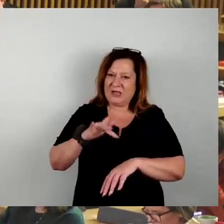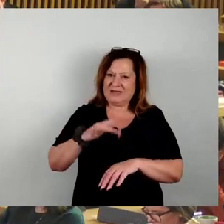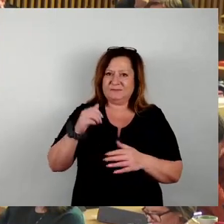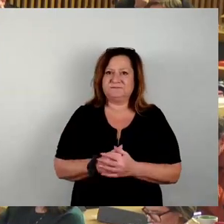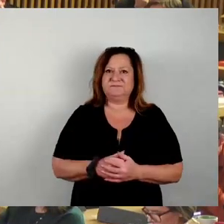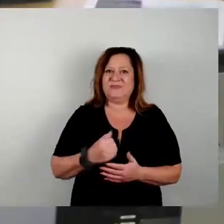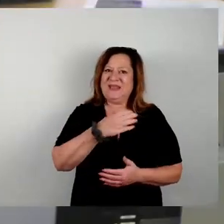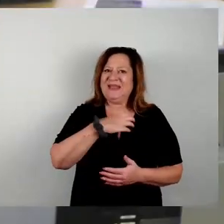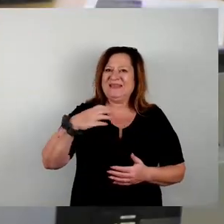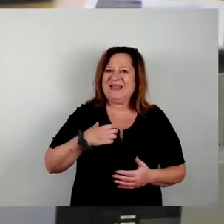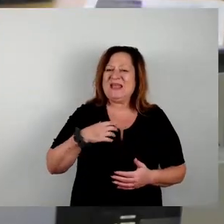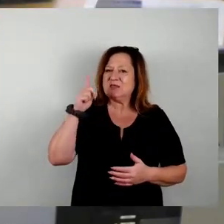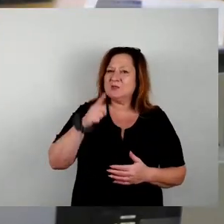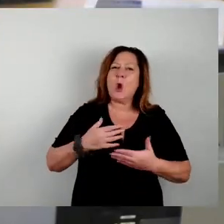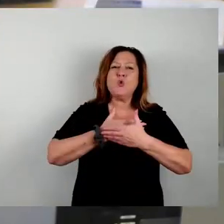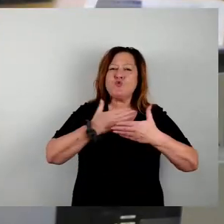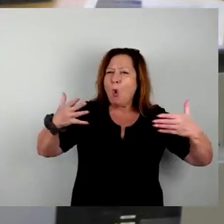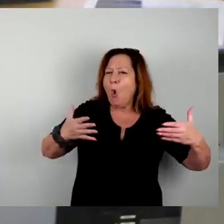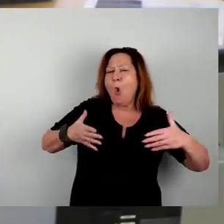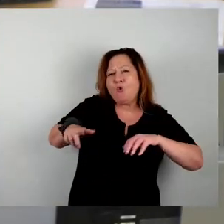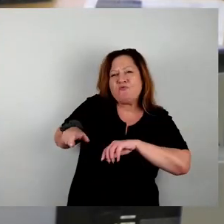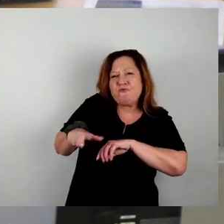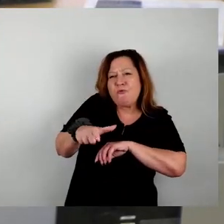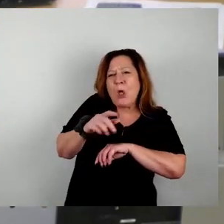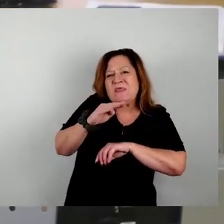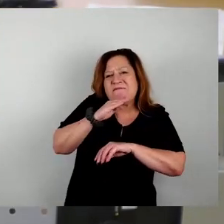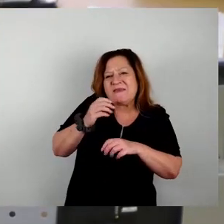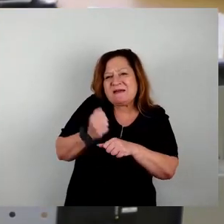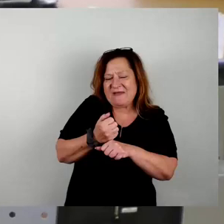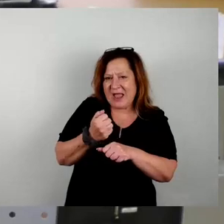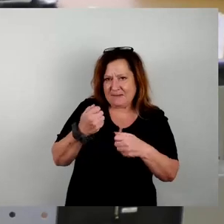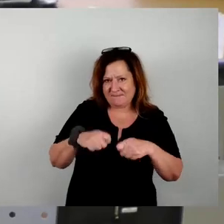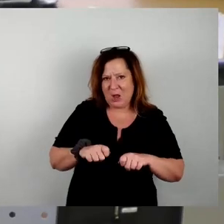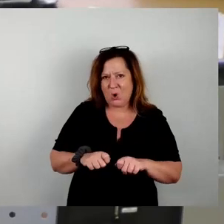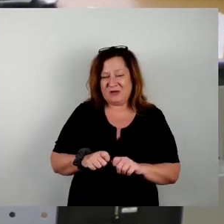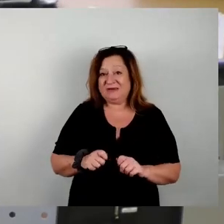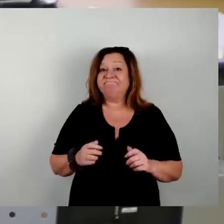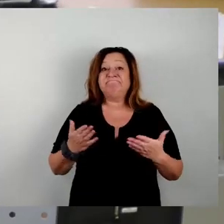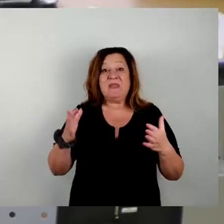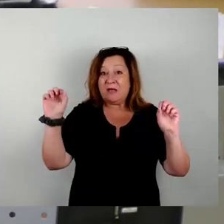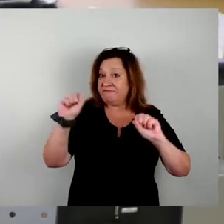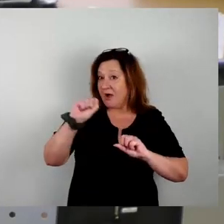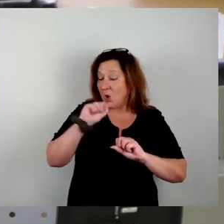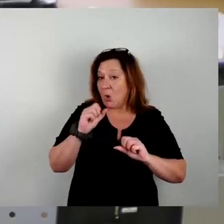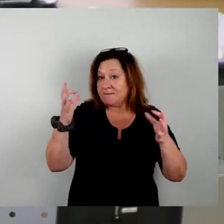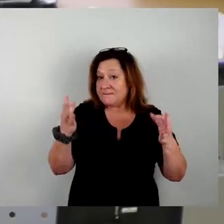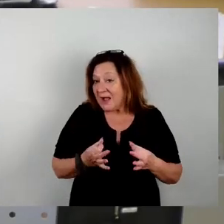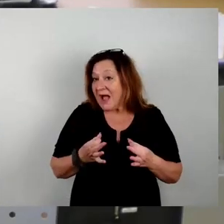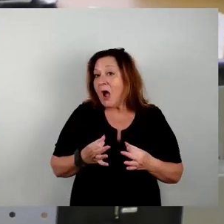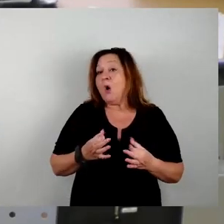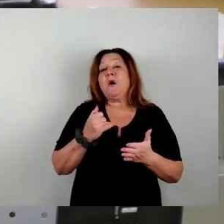Flusswasserwerk gebaut werden. Die Notwendigkeit zu diesem Bau ergibt sich allein aus dem zukünftig stark